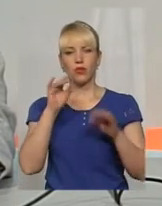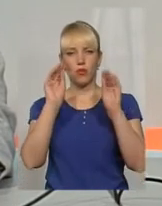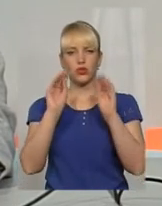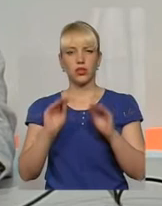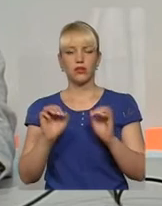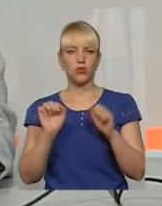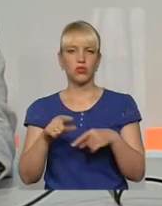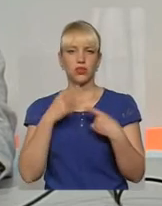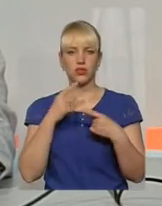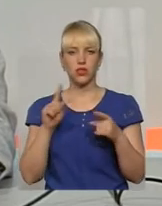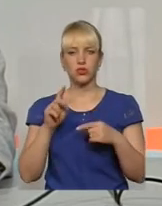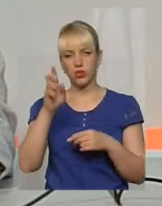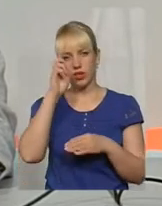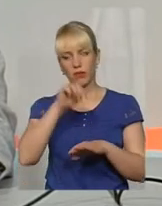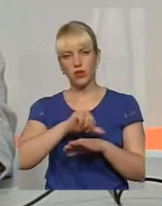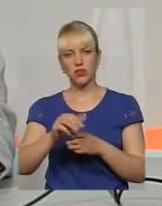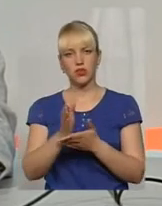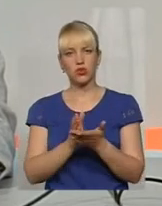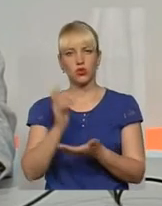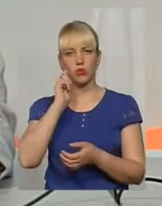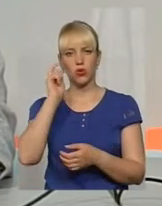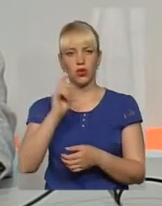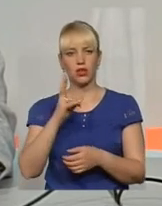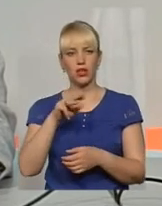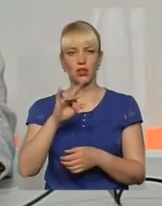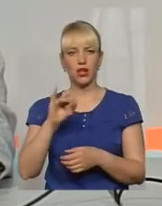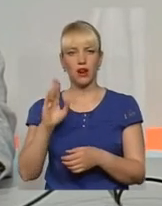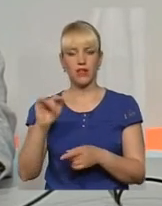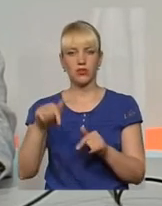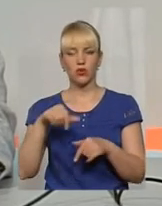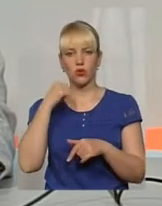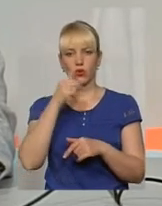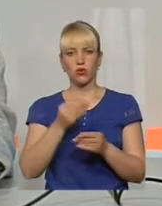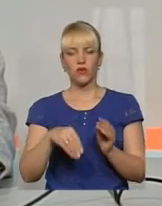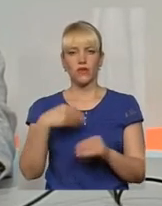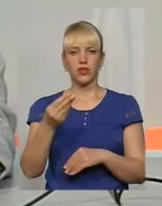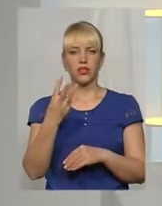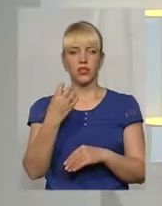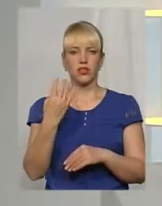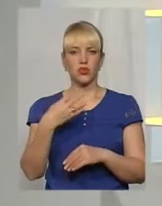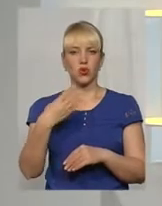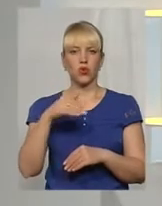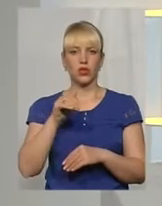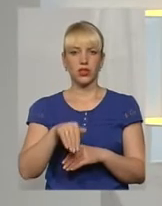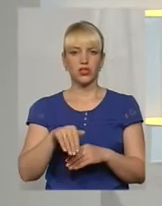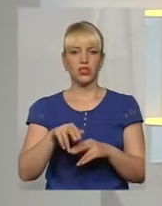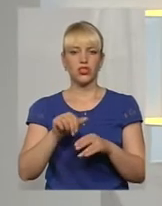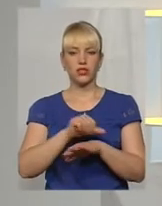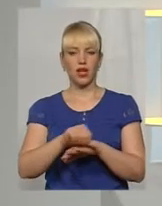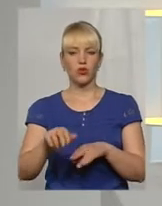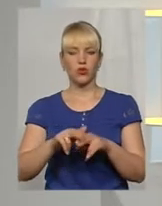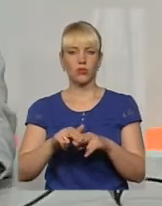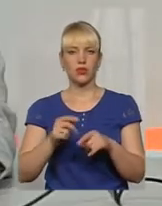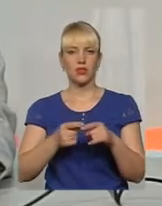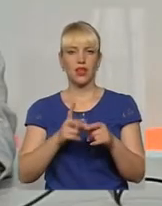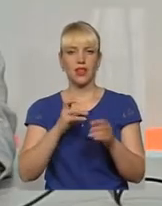то можна сказати, що Державної міграційної служби України на травень поточного року введено 340 тисяч закордонних паспортів. Ось,